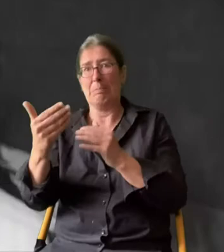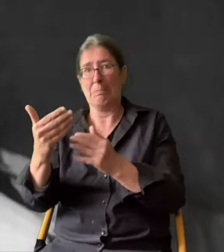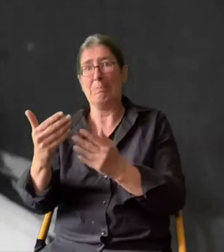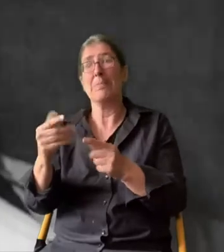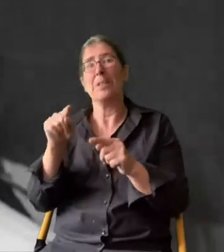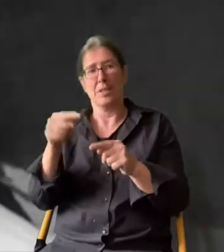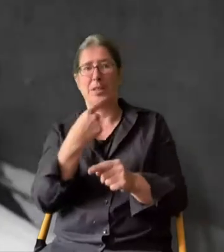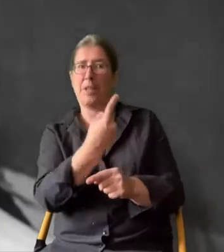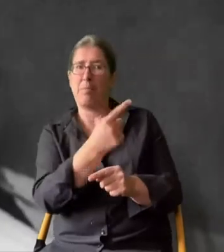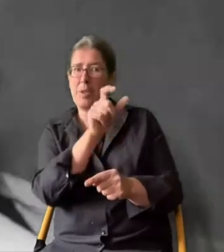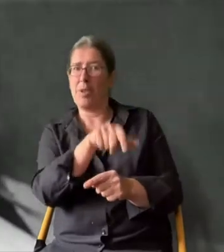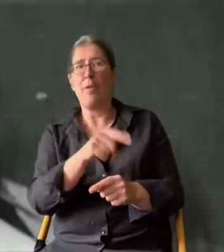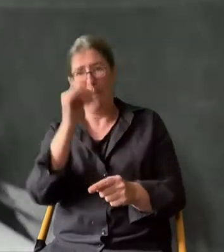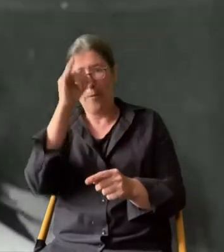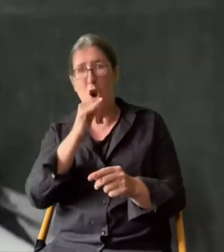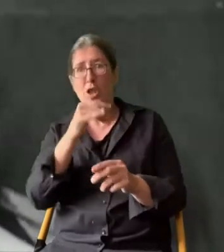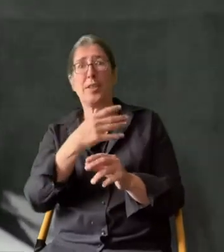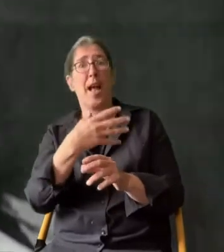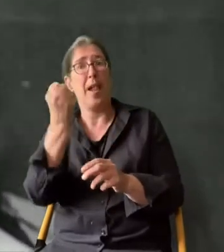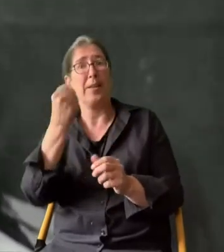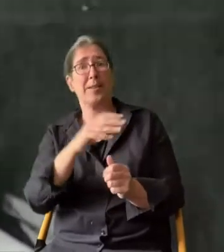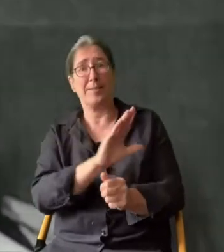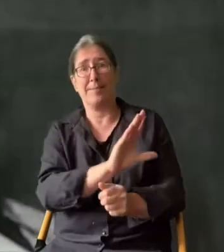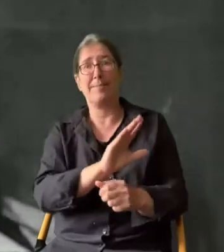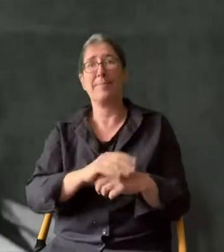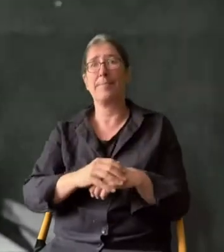Jahrzehnts und Eckener Volksheld.